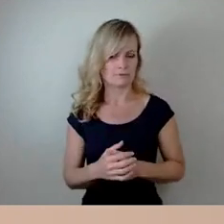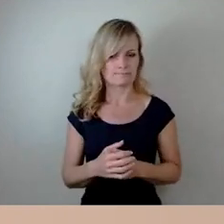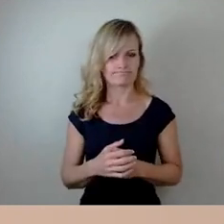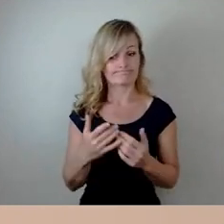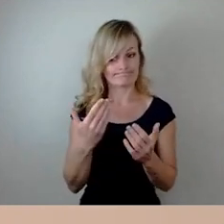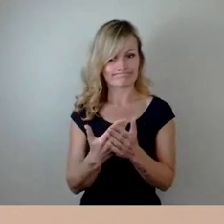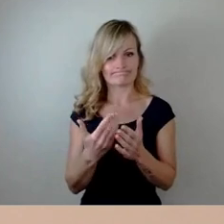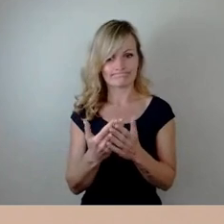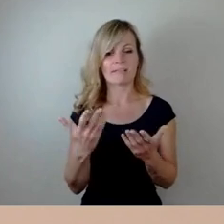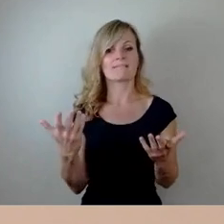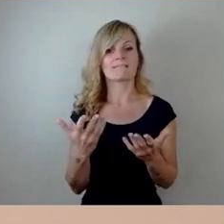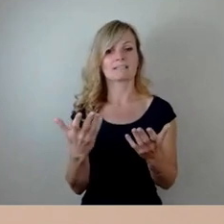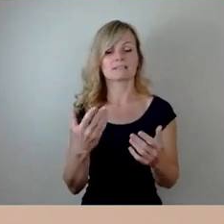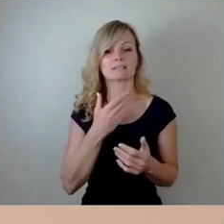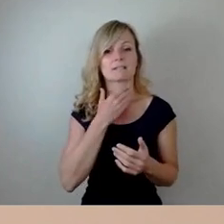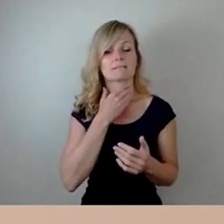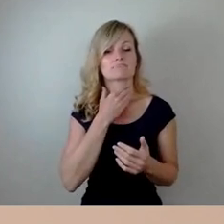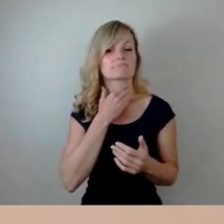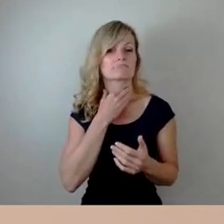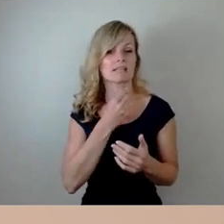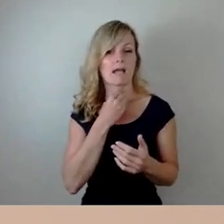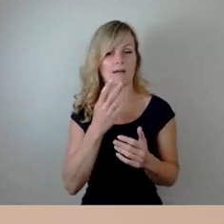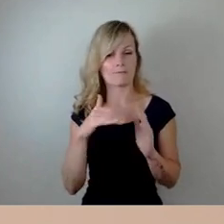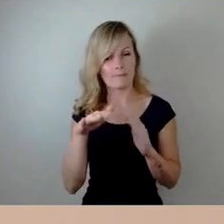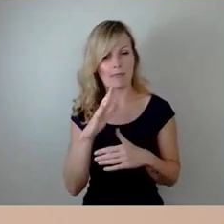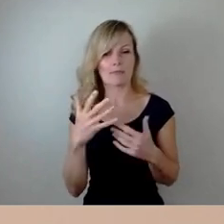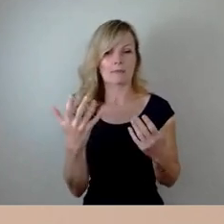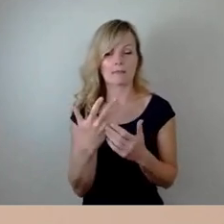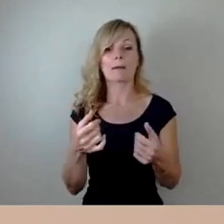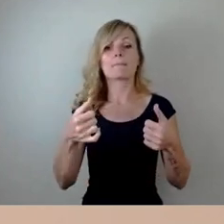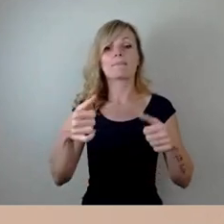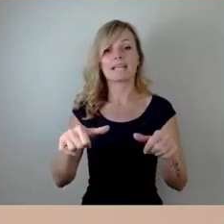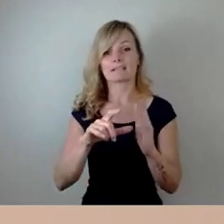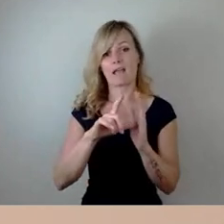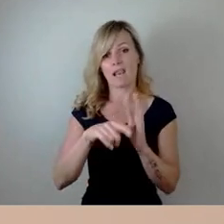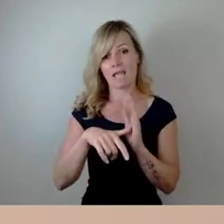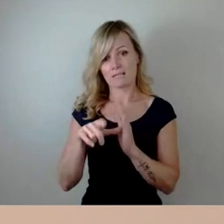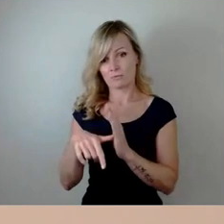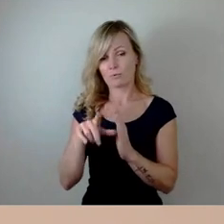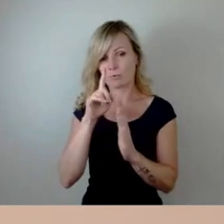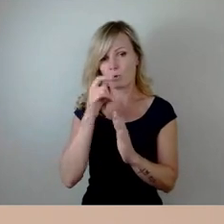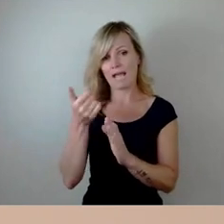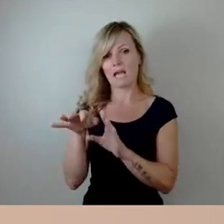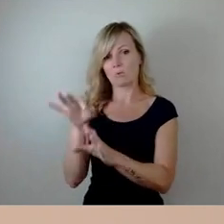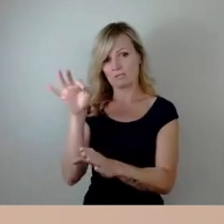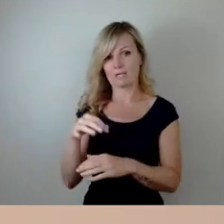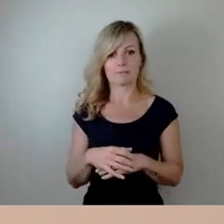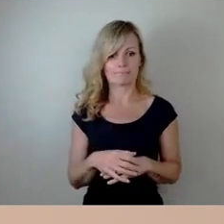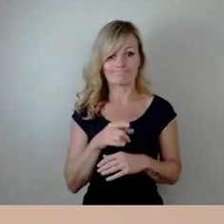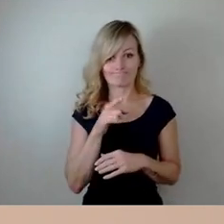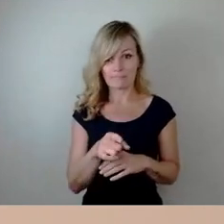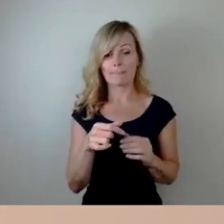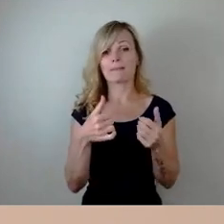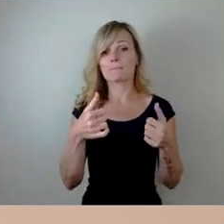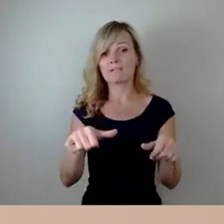Pflichtleistungen mit einer Ausnahme. Pflichtleistungen stehen Menschen zu, die arm sind,